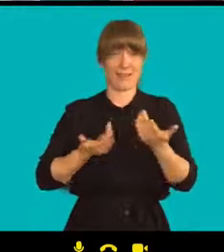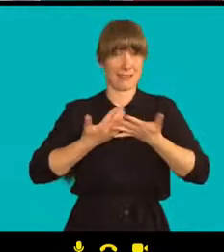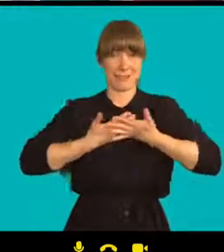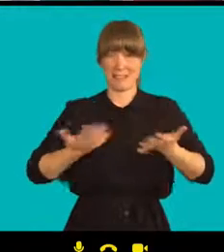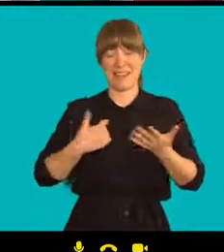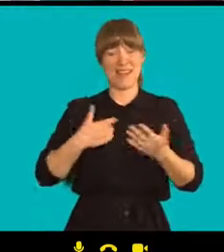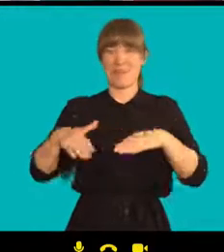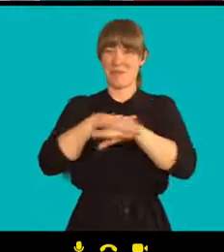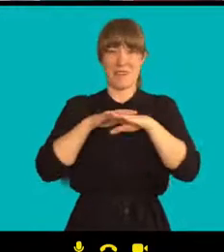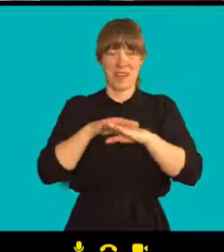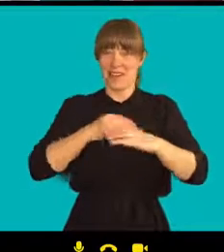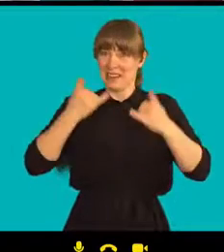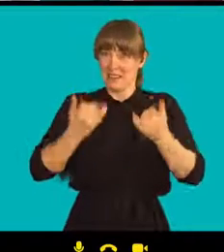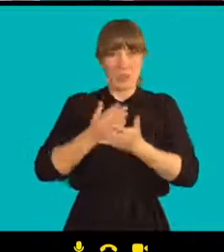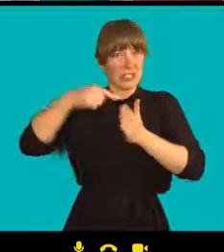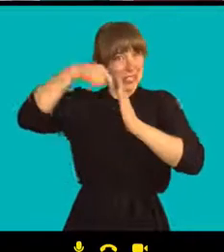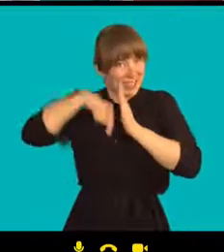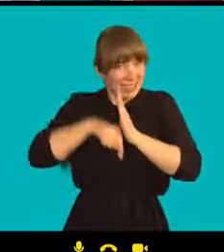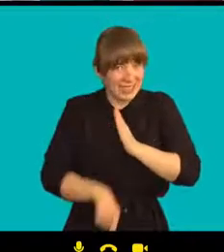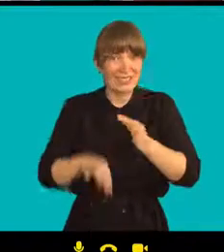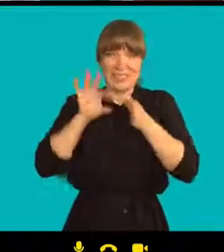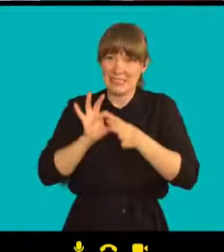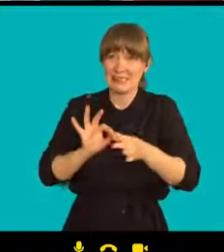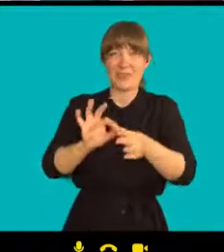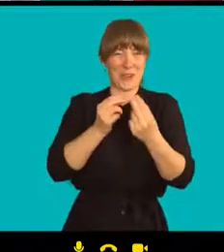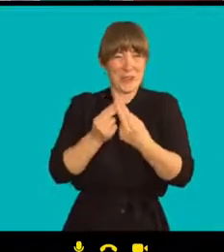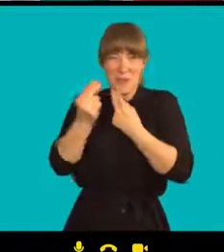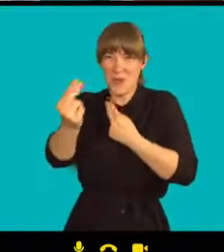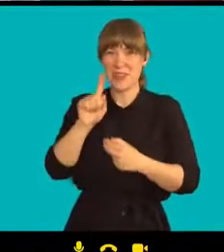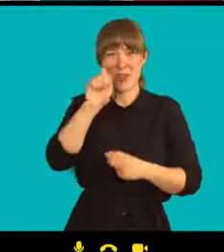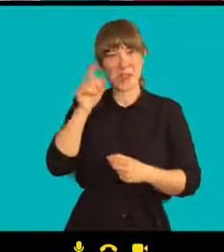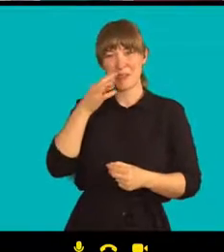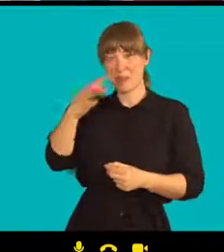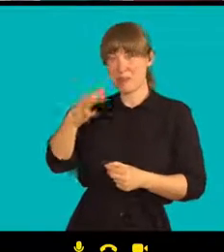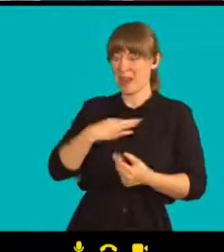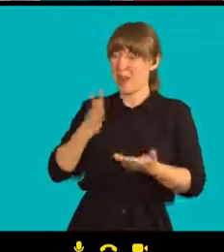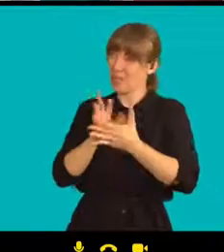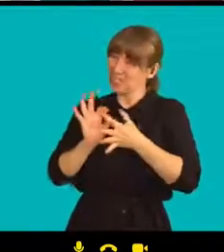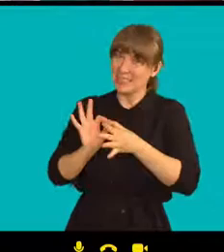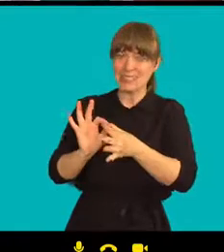Jak vidíte, já jsem zašel trošku do větší hloubky při odpovědi na vaši otázku.